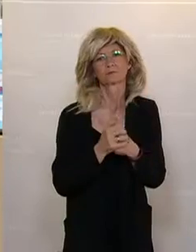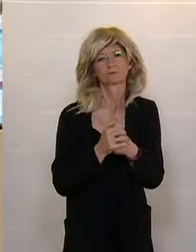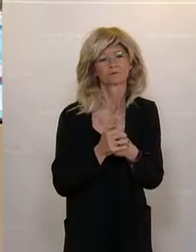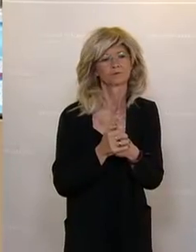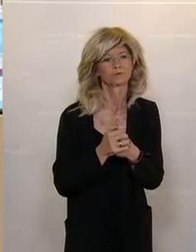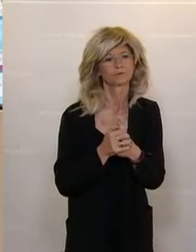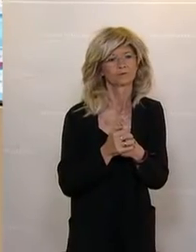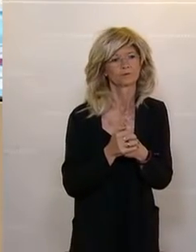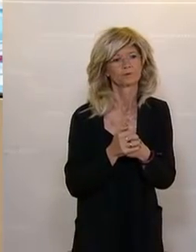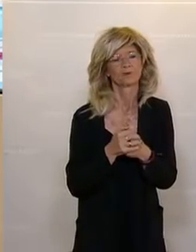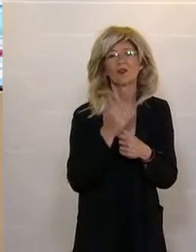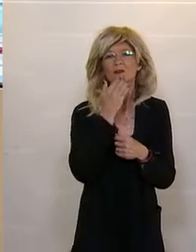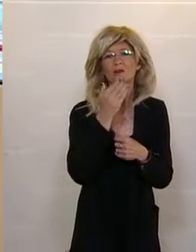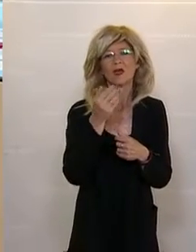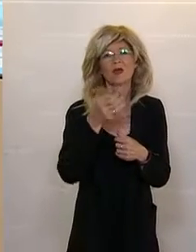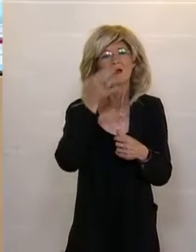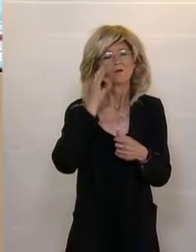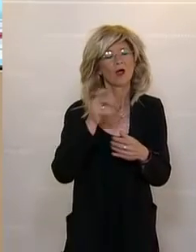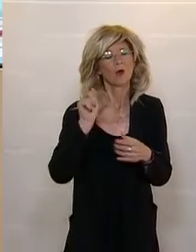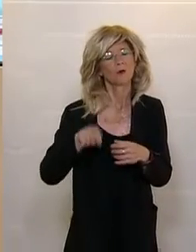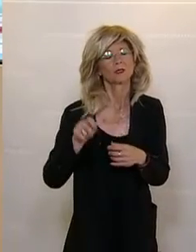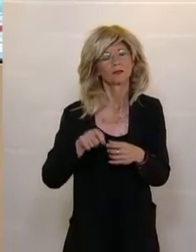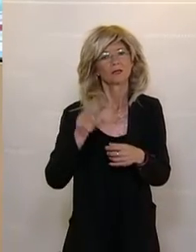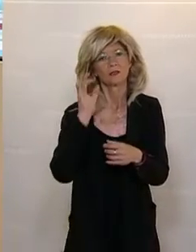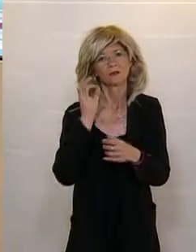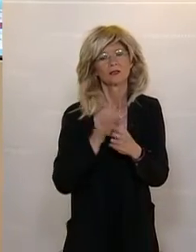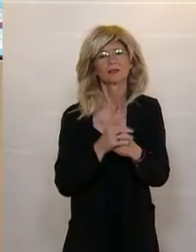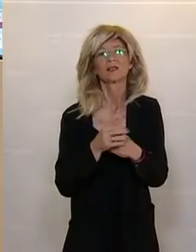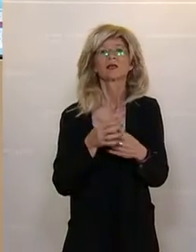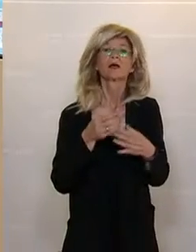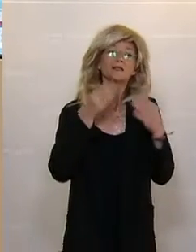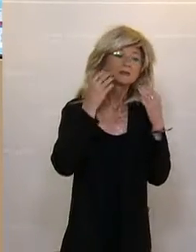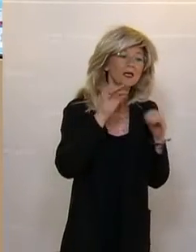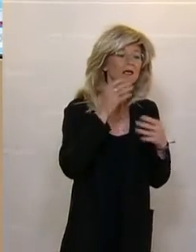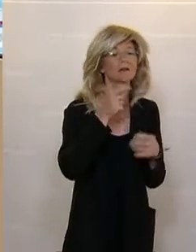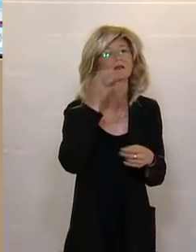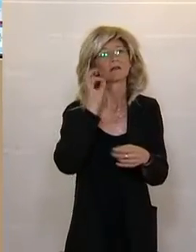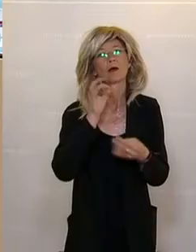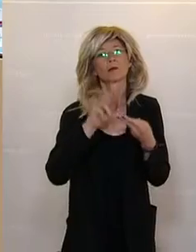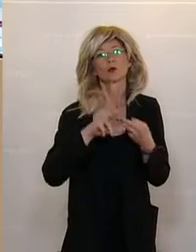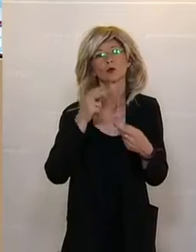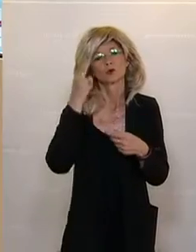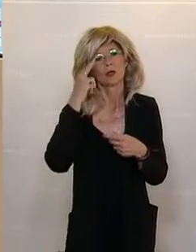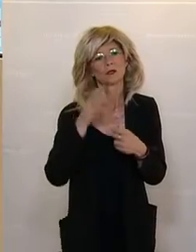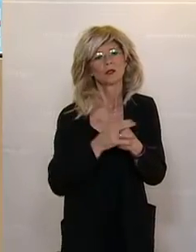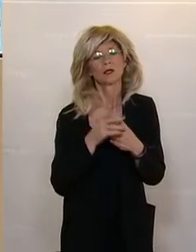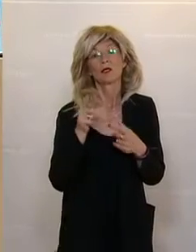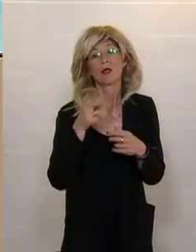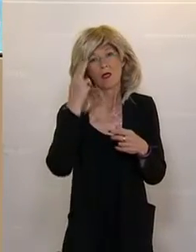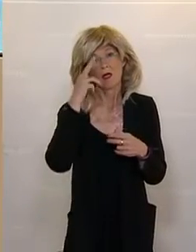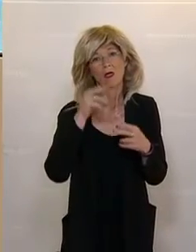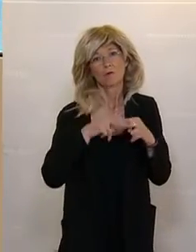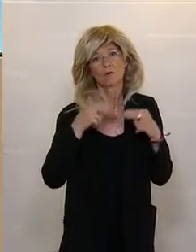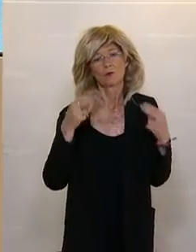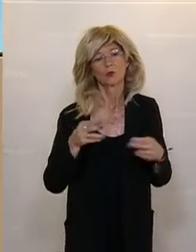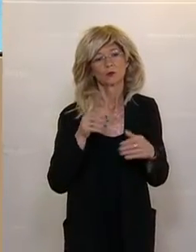Der nächste gemeldete Redner kommt von der SPÖ, Reinhold Einwallner. Sehr geehrte Damen und Herren, sehr geehrter Herr Bundesminister, mein